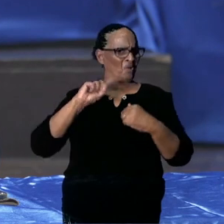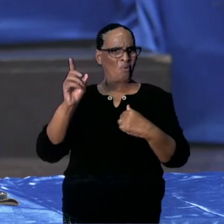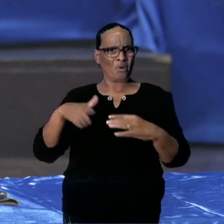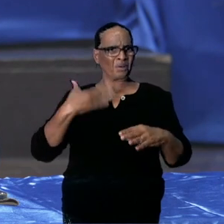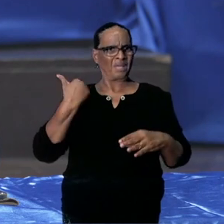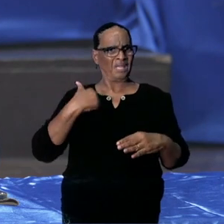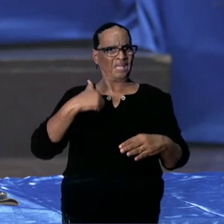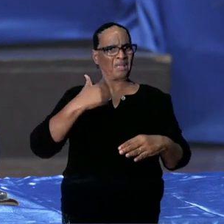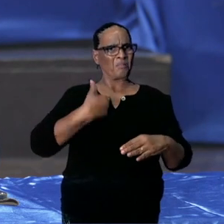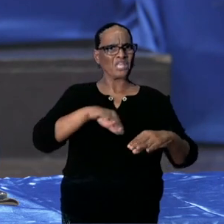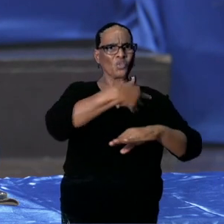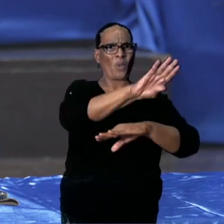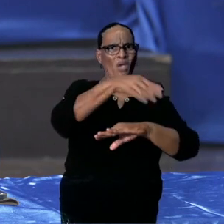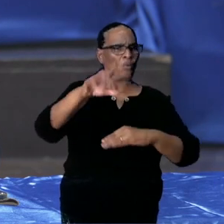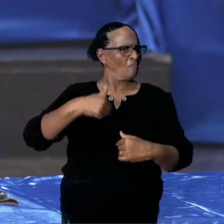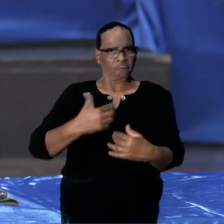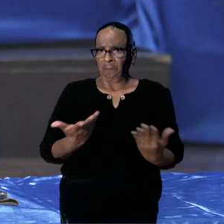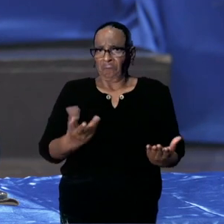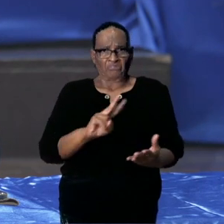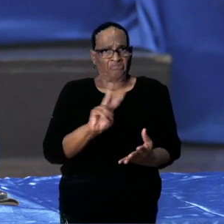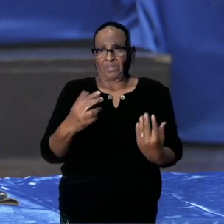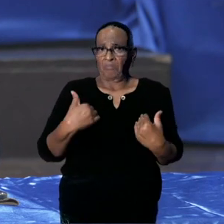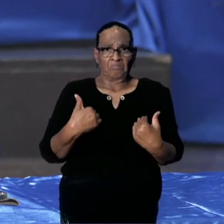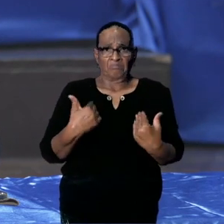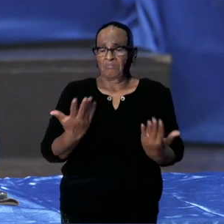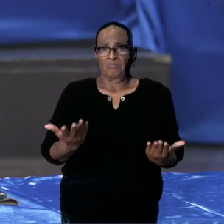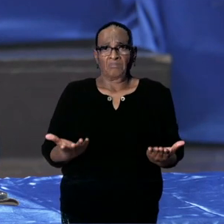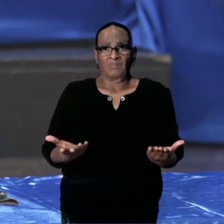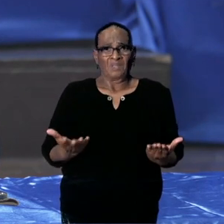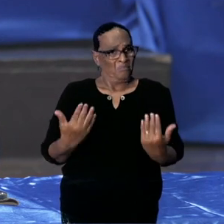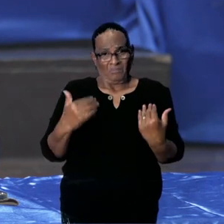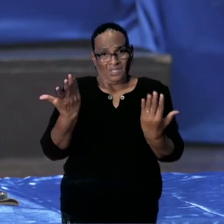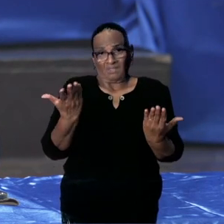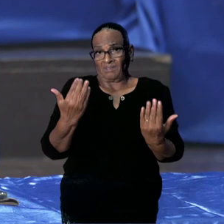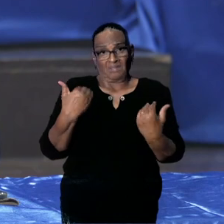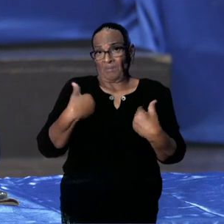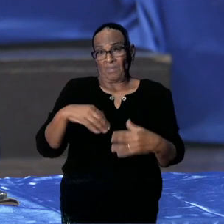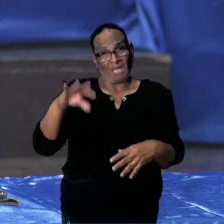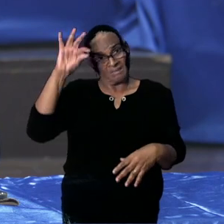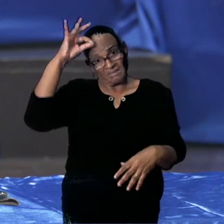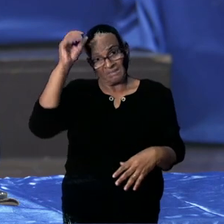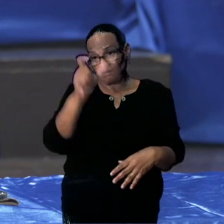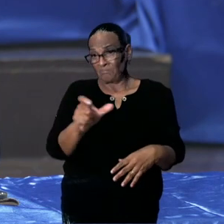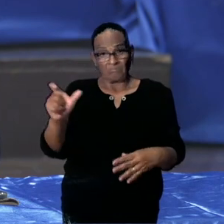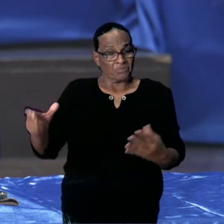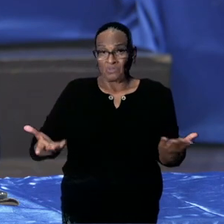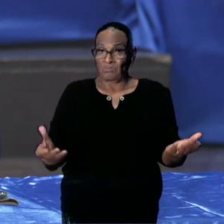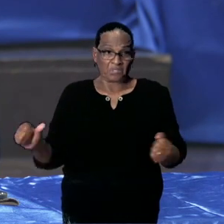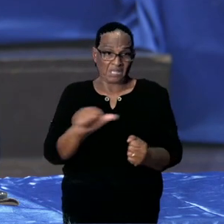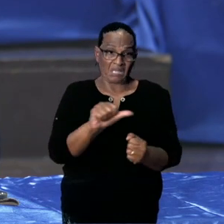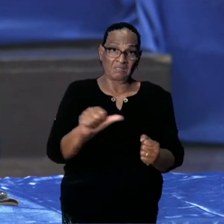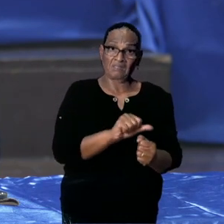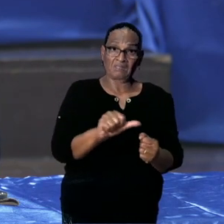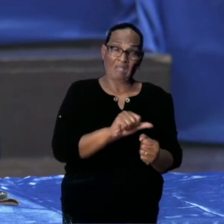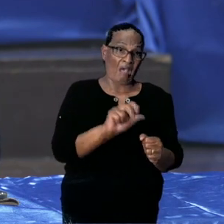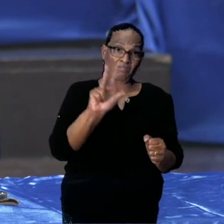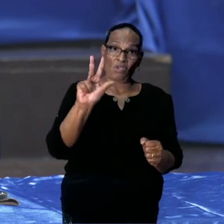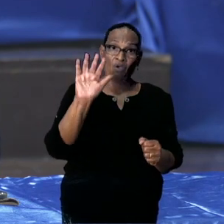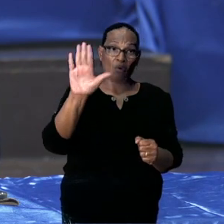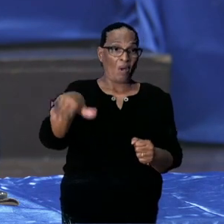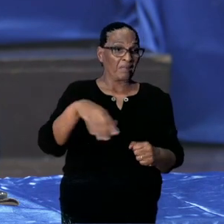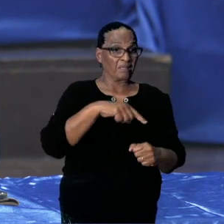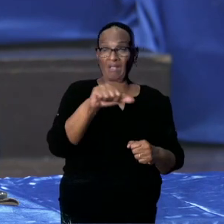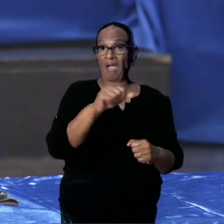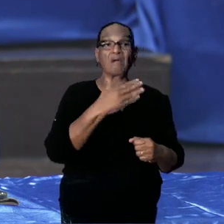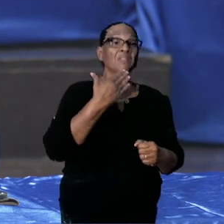zouden wegsturen. Maar ik zal even natrekken, misschien zijn ze zelf leerlingen, misschien zijn ze elders, zijn ze bedankt in Wanika, en zijn ze elders